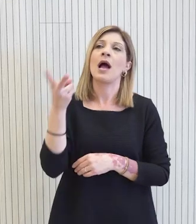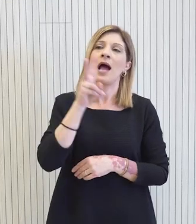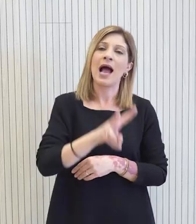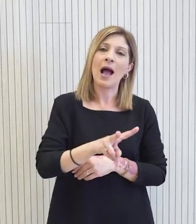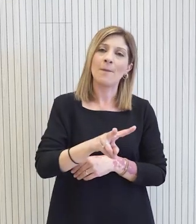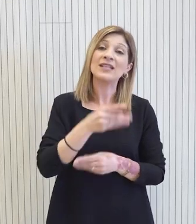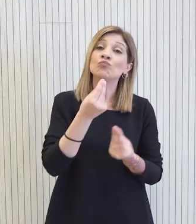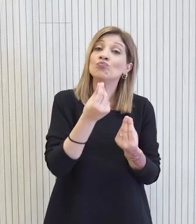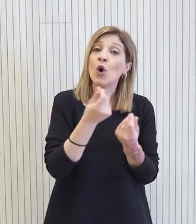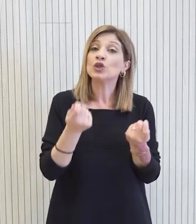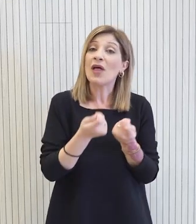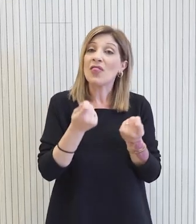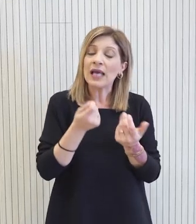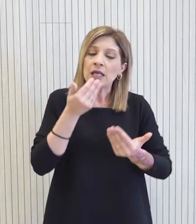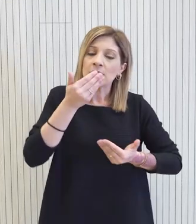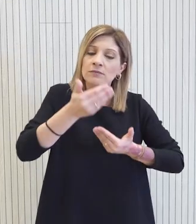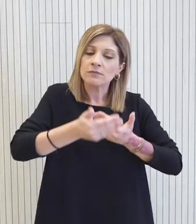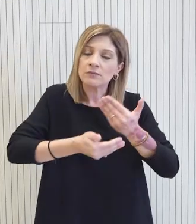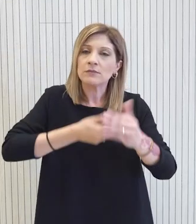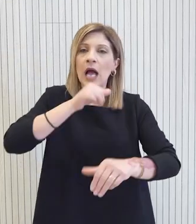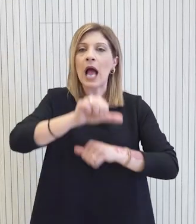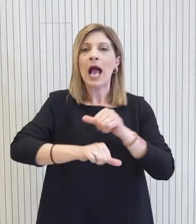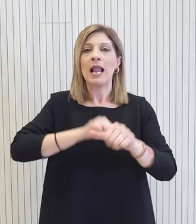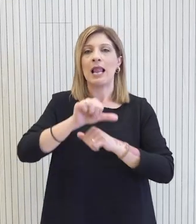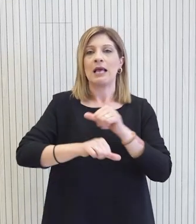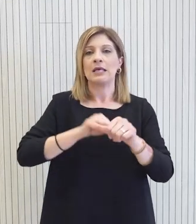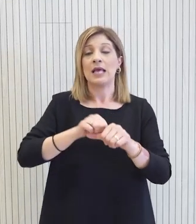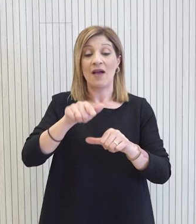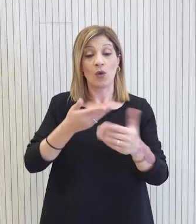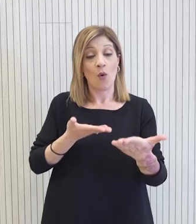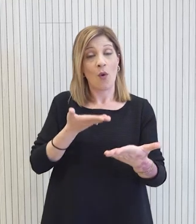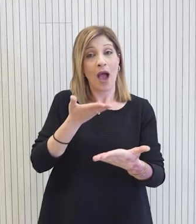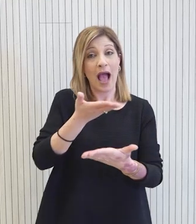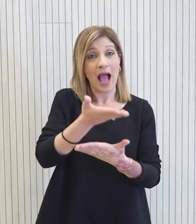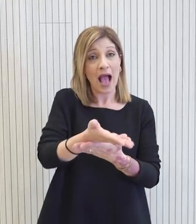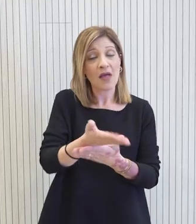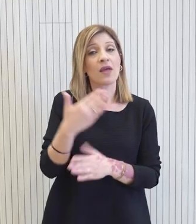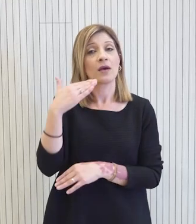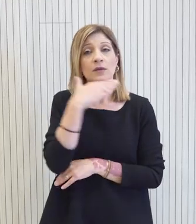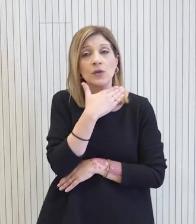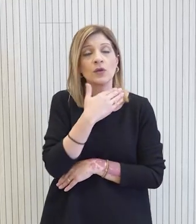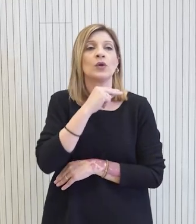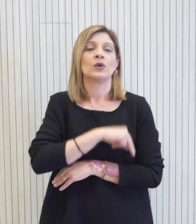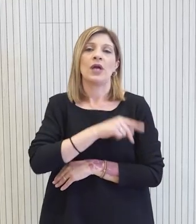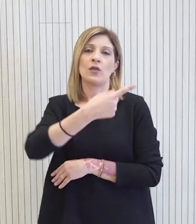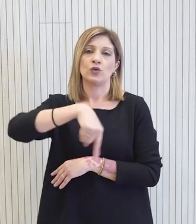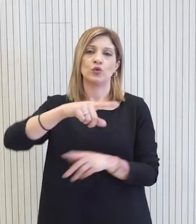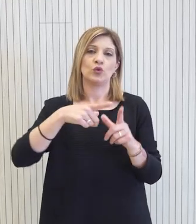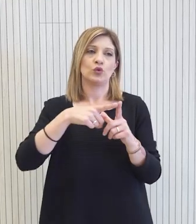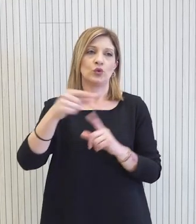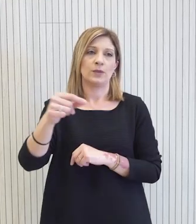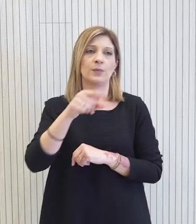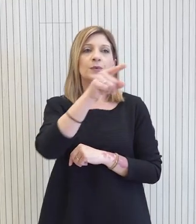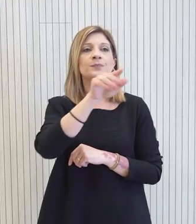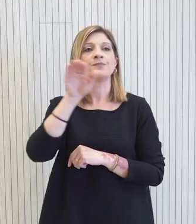την μετάβαση, επαναλαμβάνω, ως προς την ομαλή μετάβαση ούτως ώστε αυτή η αδειοδότηση να γίνεται ταχύτερα προς όφελος του Κύπριου πολίτη. Αλλά δεν